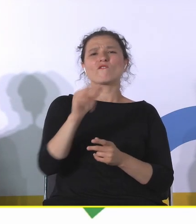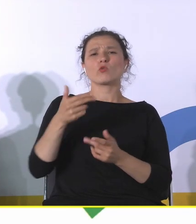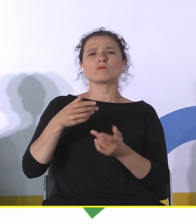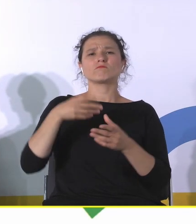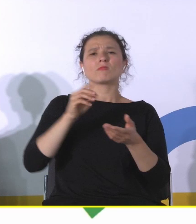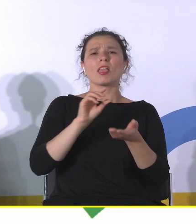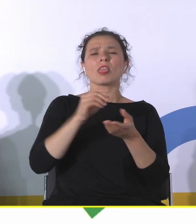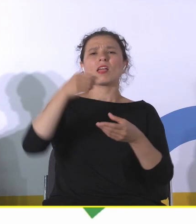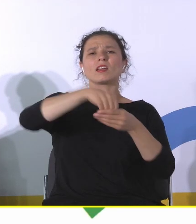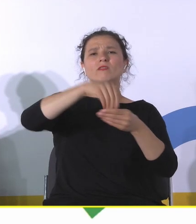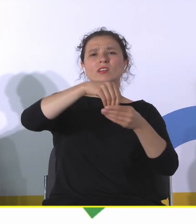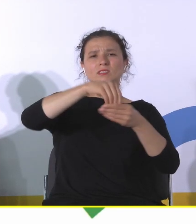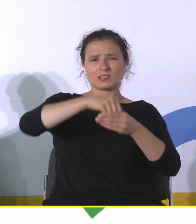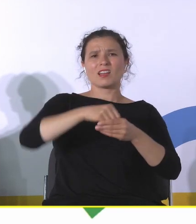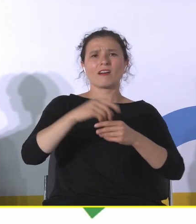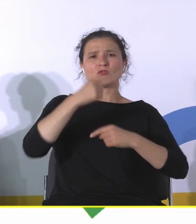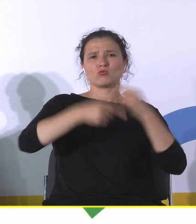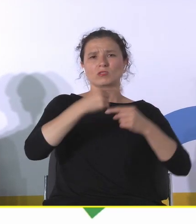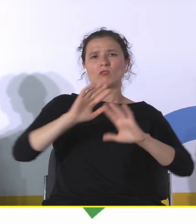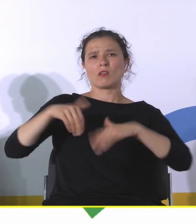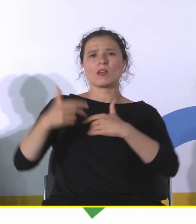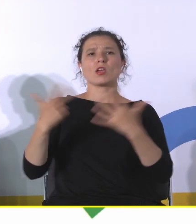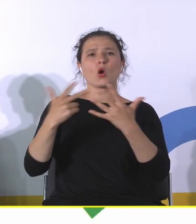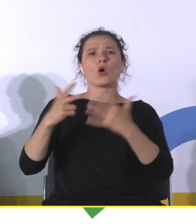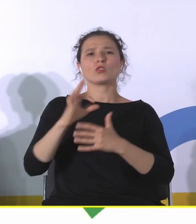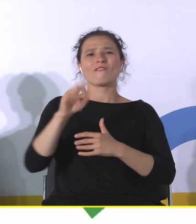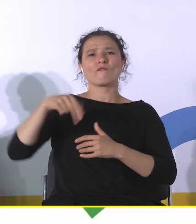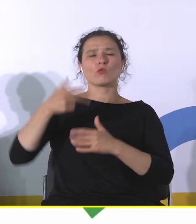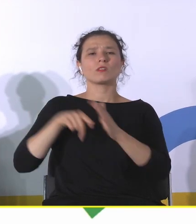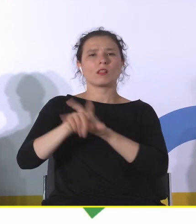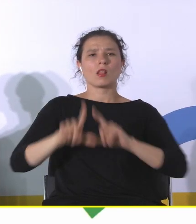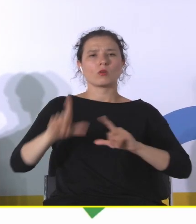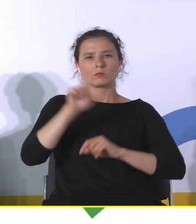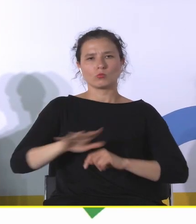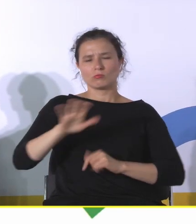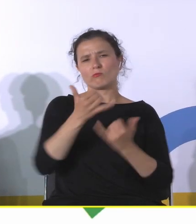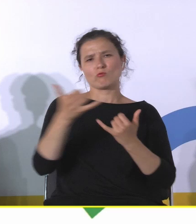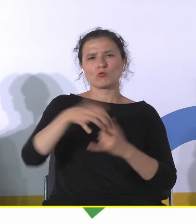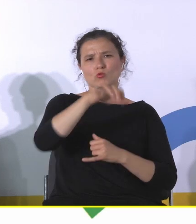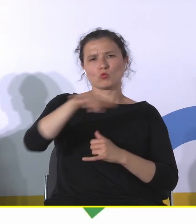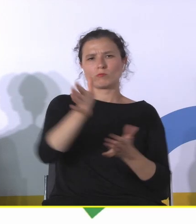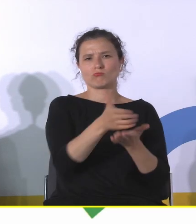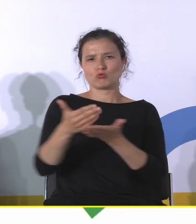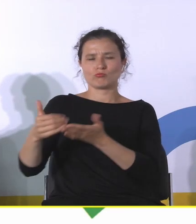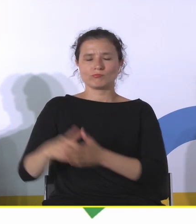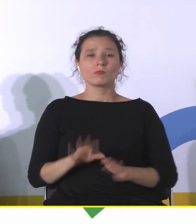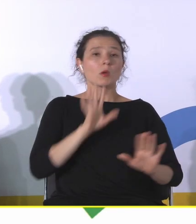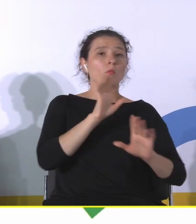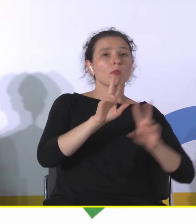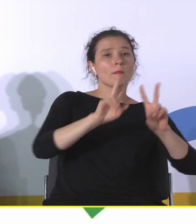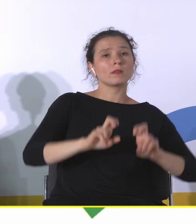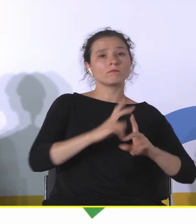8 funtów dla lokalnej społeczności w różnych obszarach. Zresztą podobne badania też w ramach tego